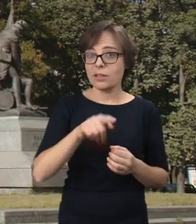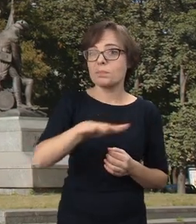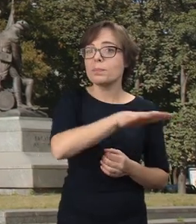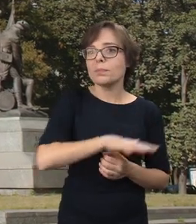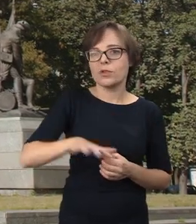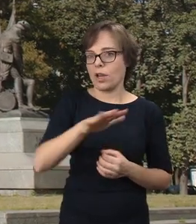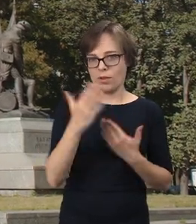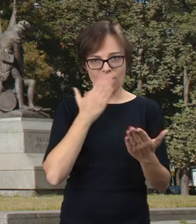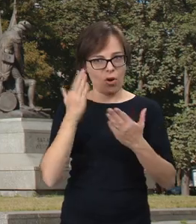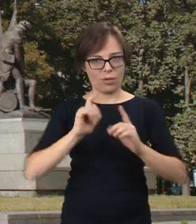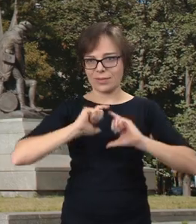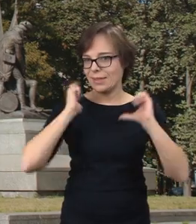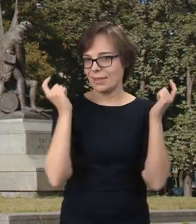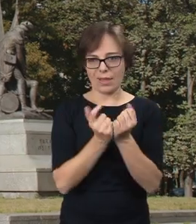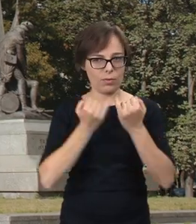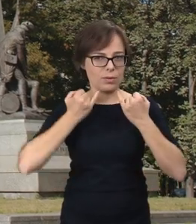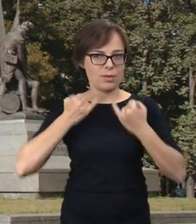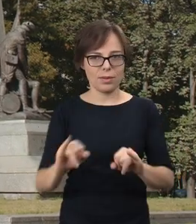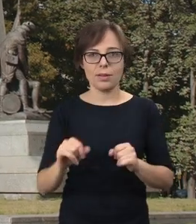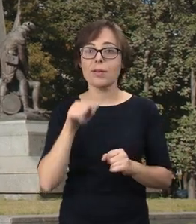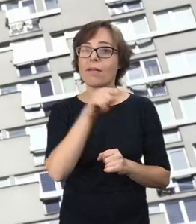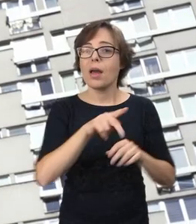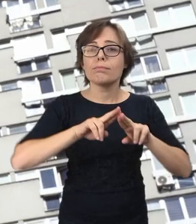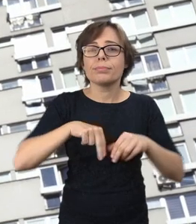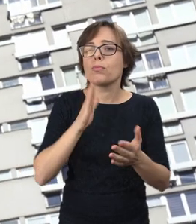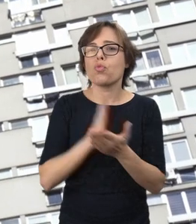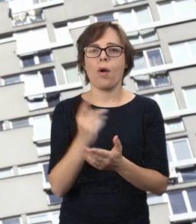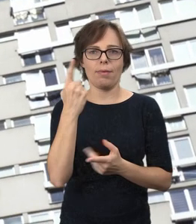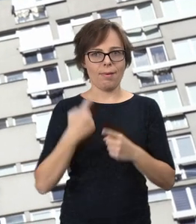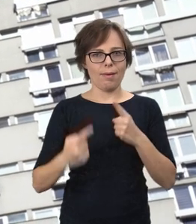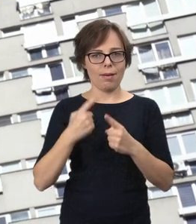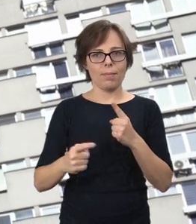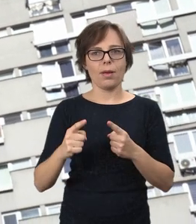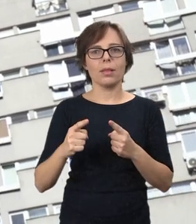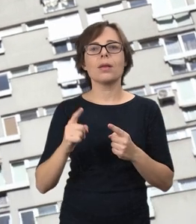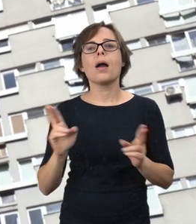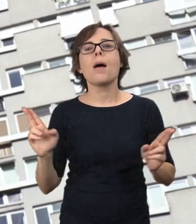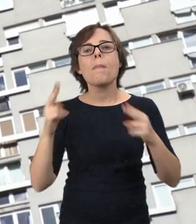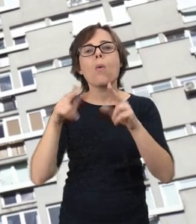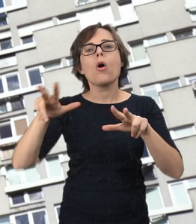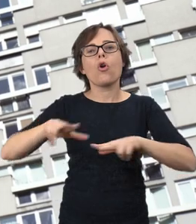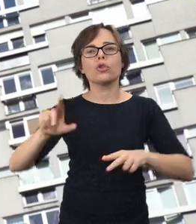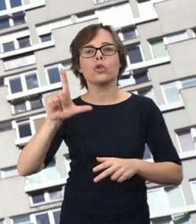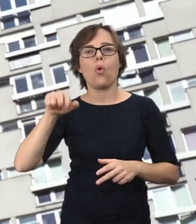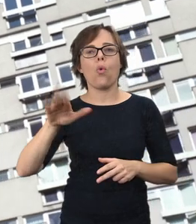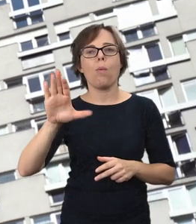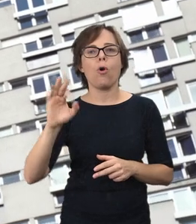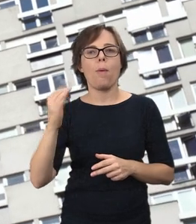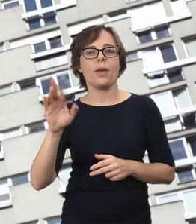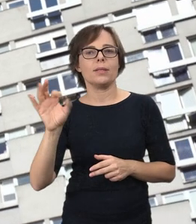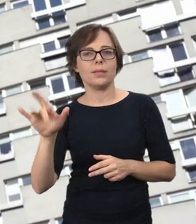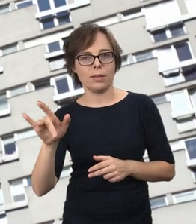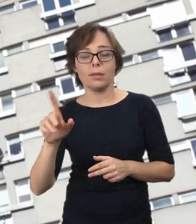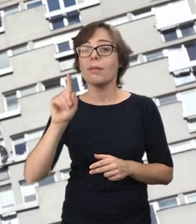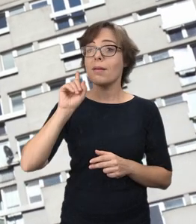kompletnie zmieniona, kompletnie. Tam został tylko jeden element, Pałac Lubomirskich. Ale Pałac